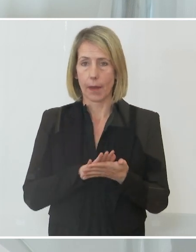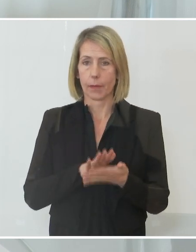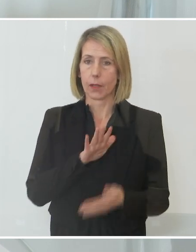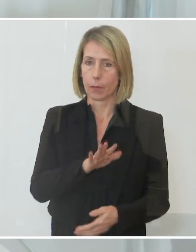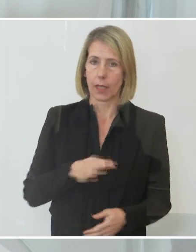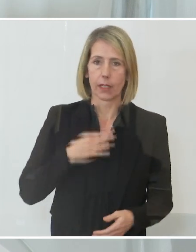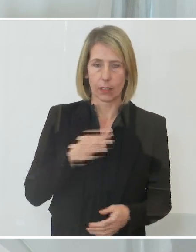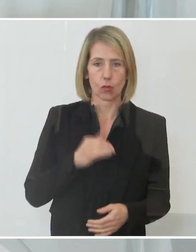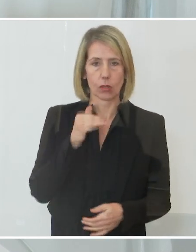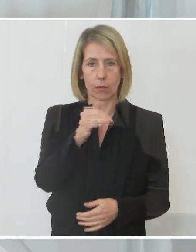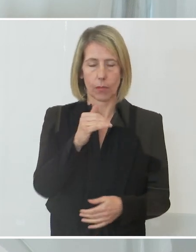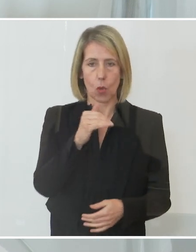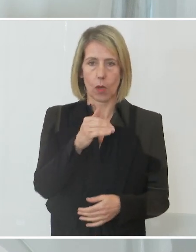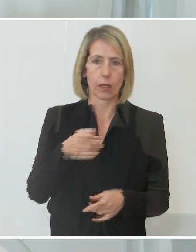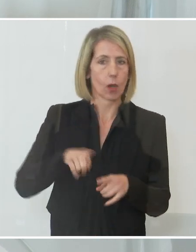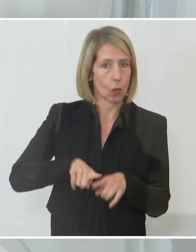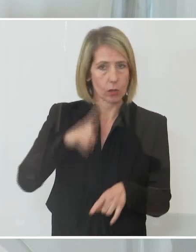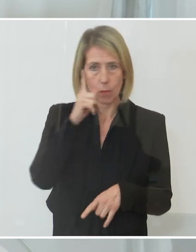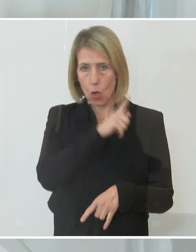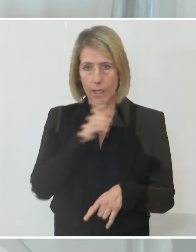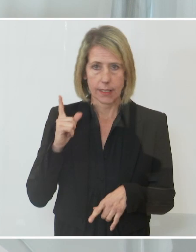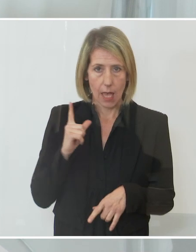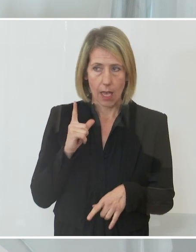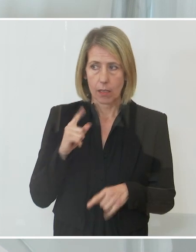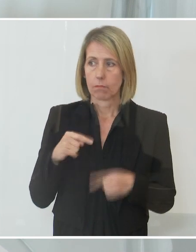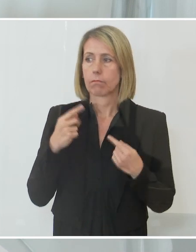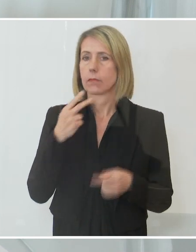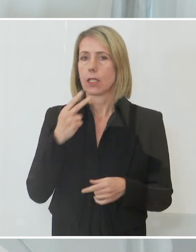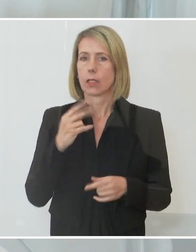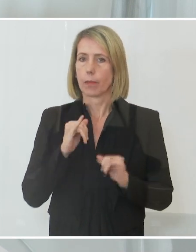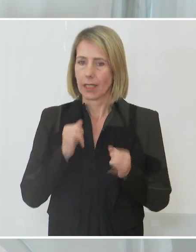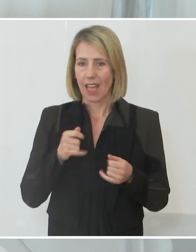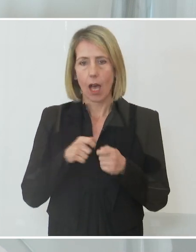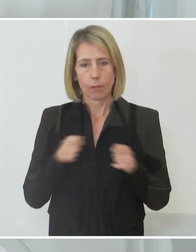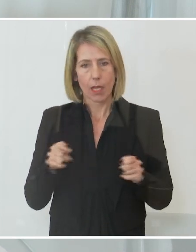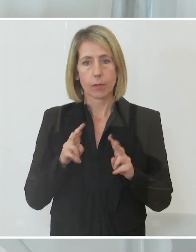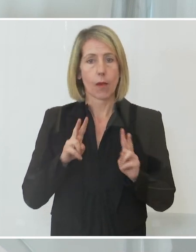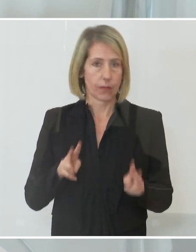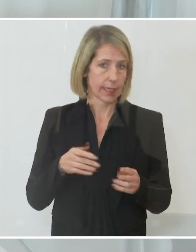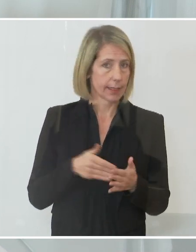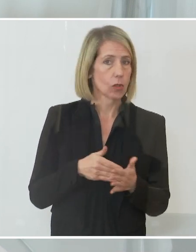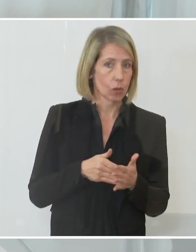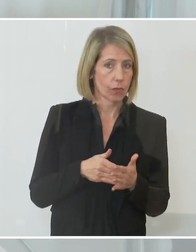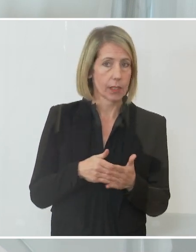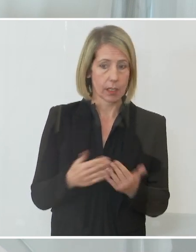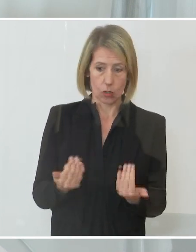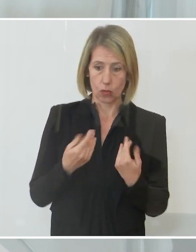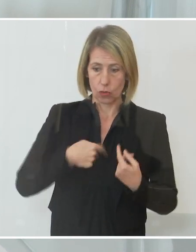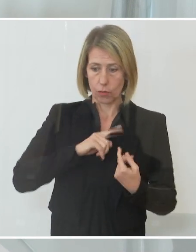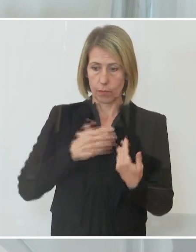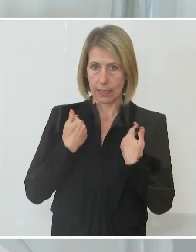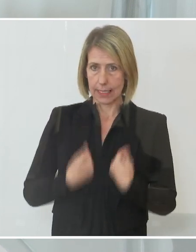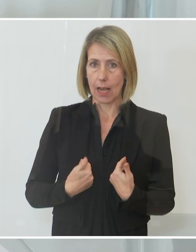behörden gemeinsam mit der Polizei, dass man sieht, dass diese Maßnahmen notwendig sind, um sich und andere zu schützen. Das ist das eine.